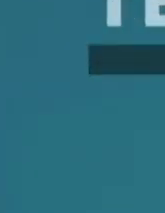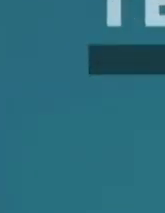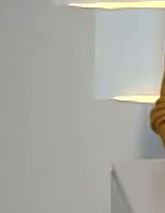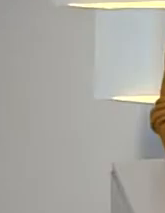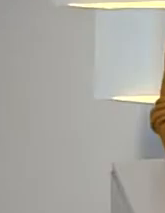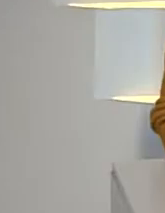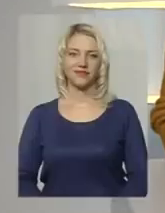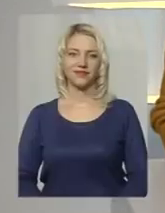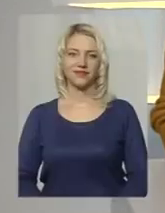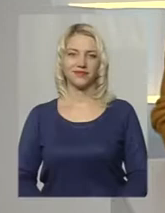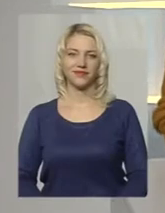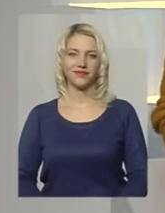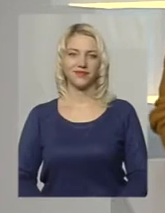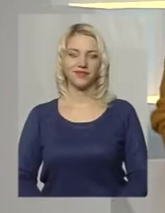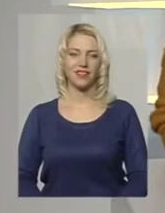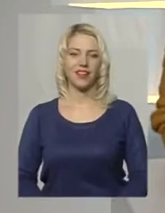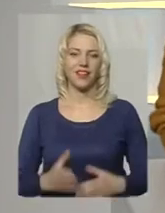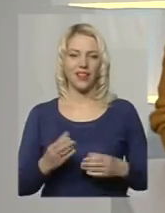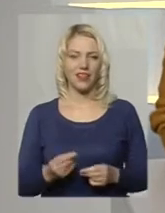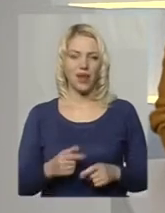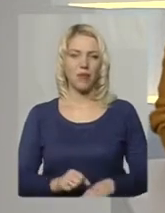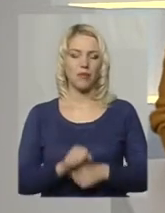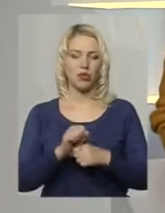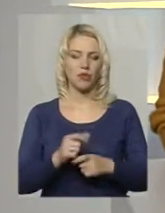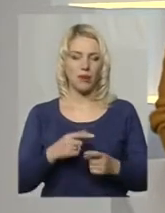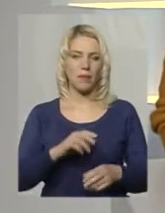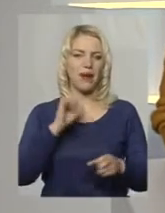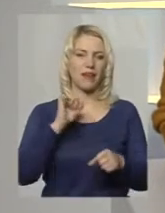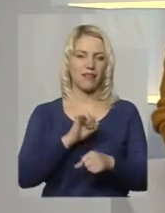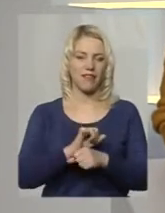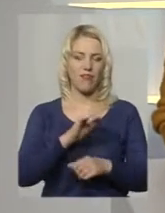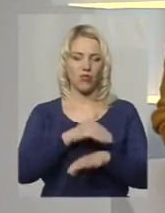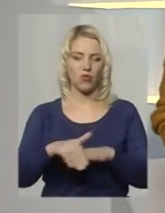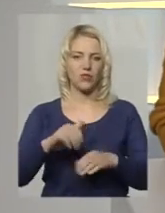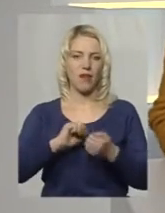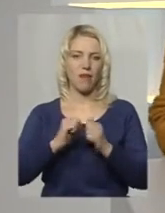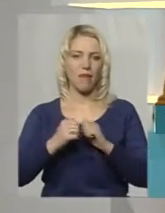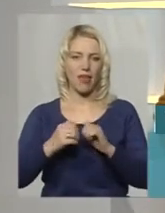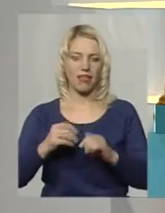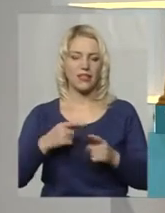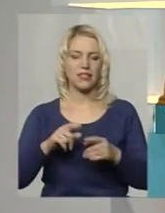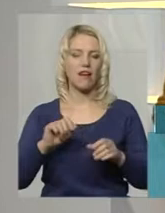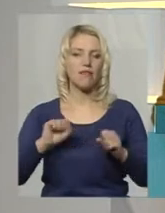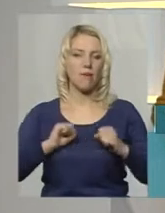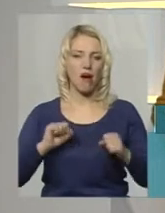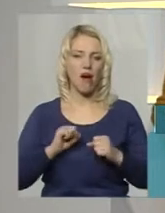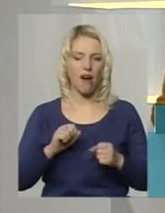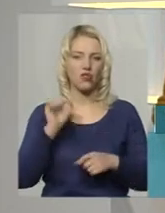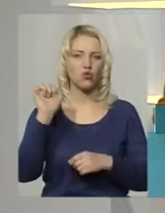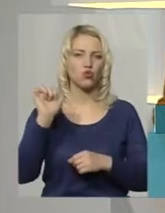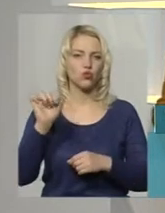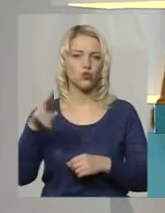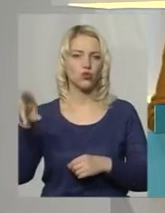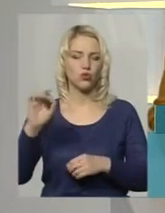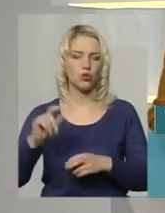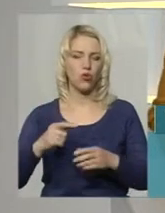Музика Днями мітингувальники перекривали Кам'янецьку, намагаючись достукатись до забудовникам. Двома тижнями раніше